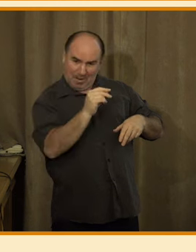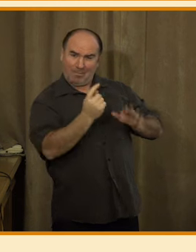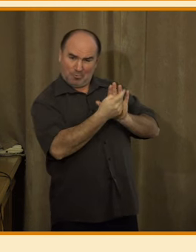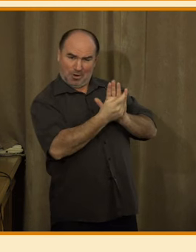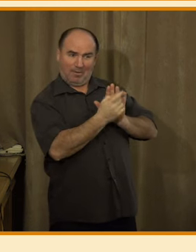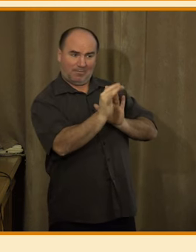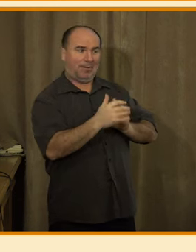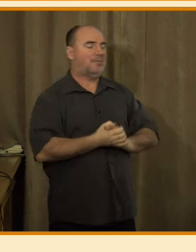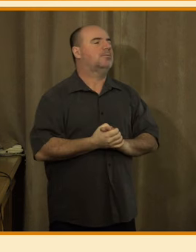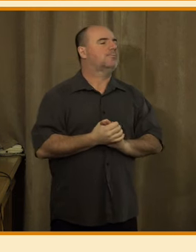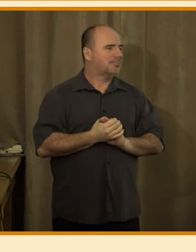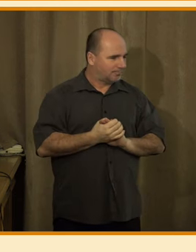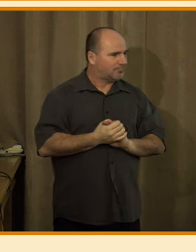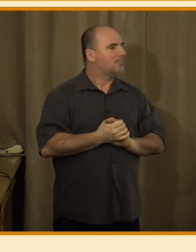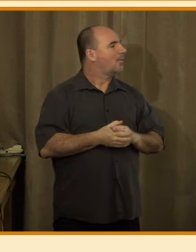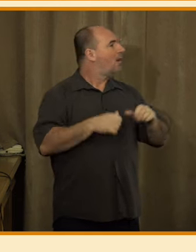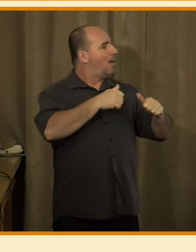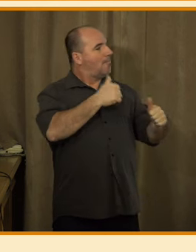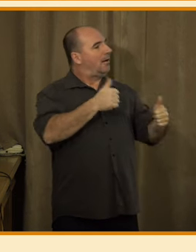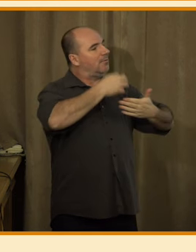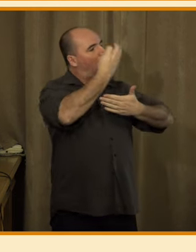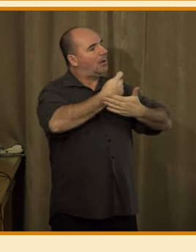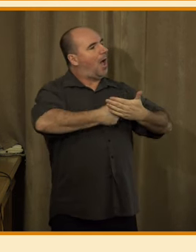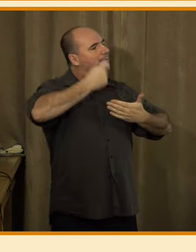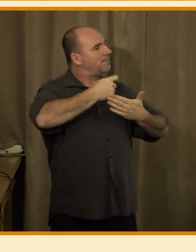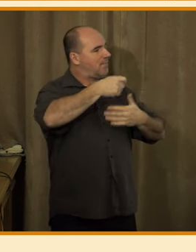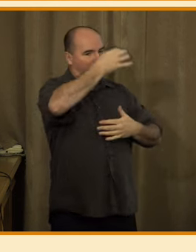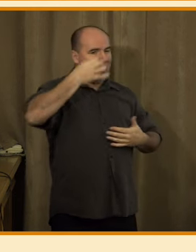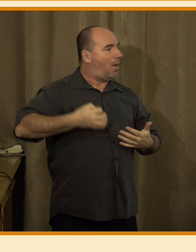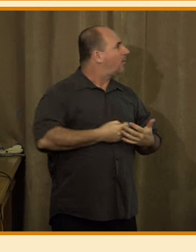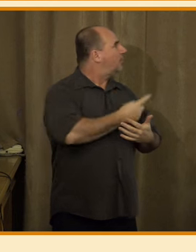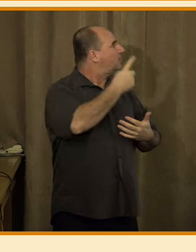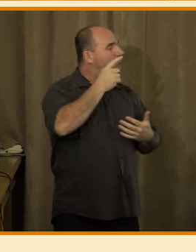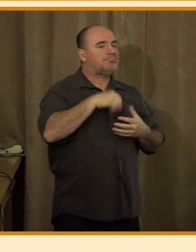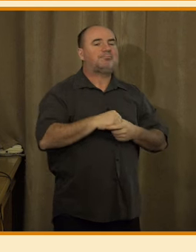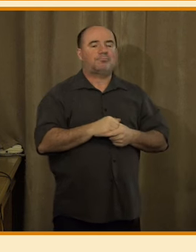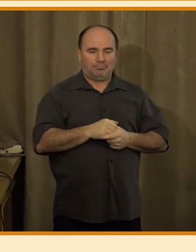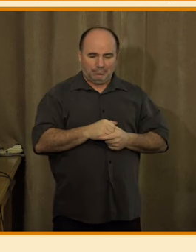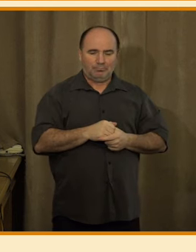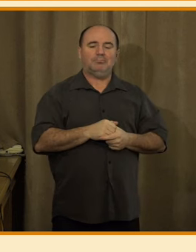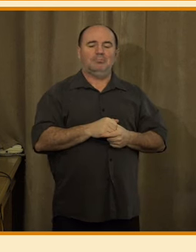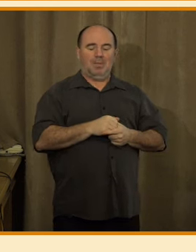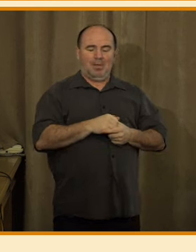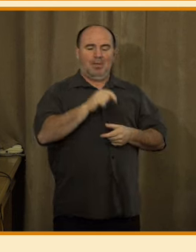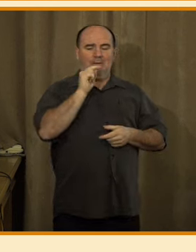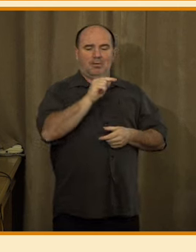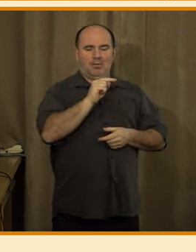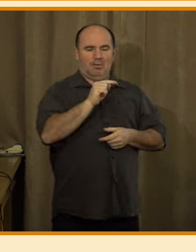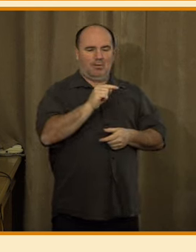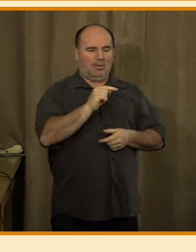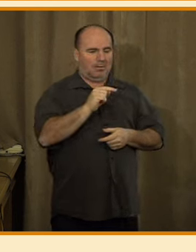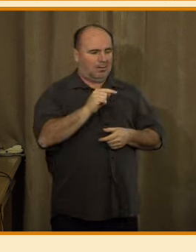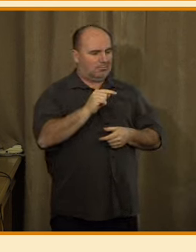graf se týká spravodajství psané umělou inteligencí a lidé